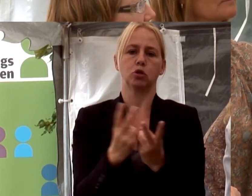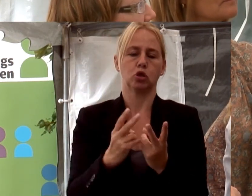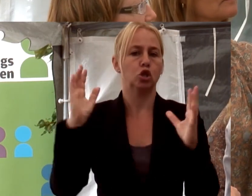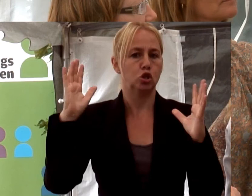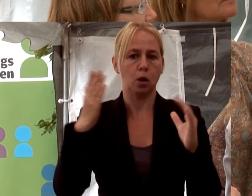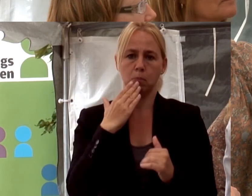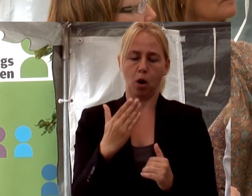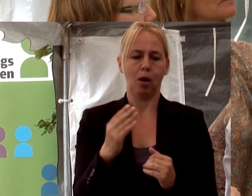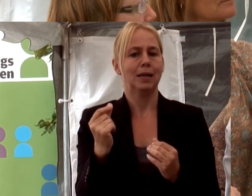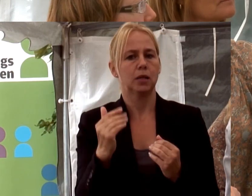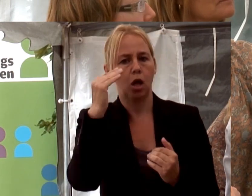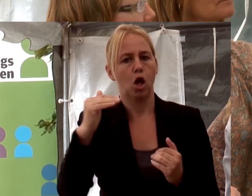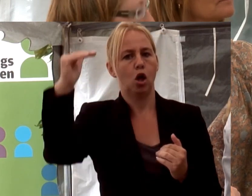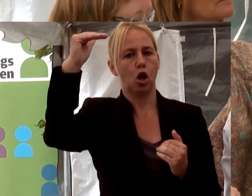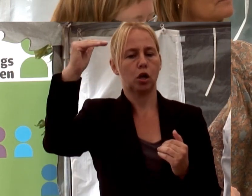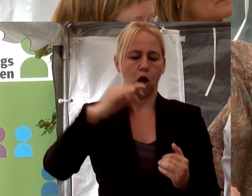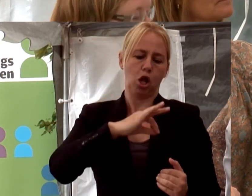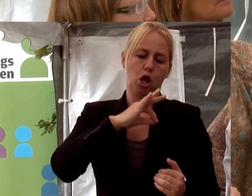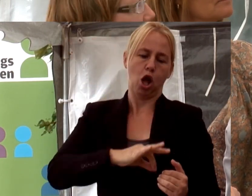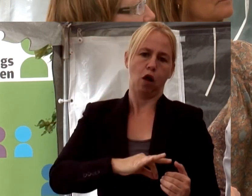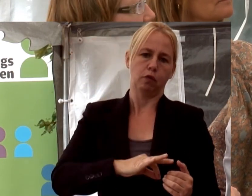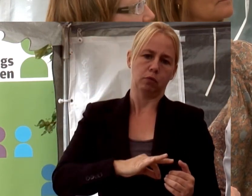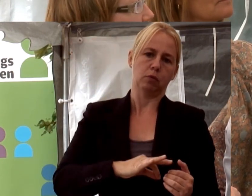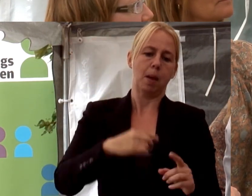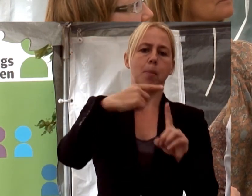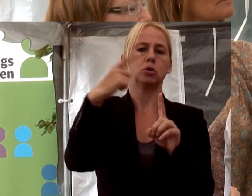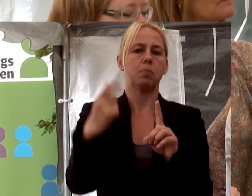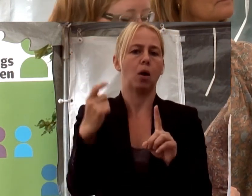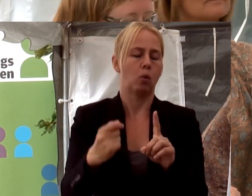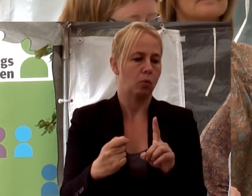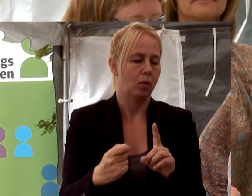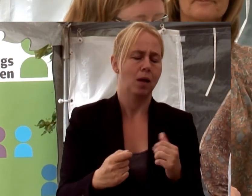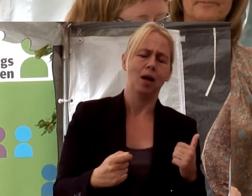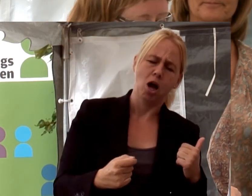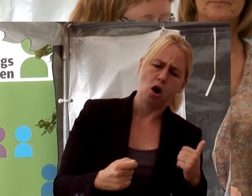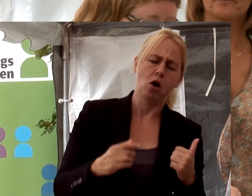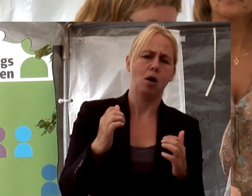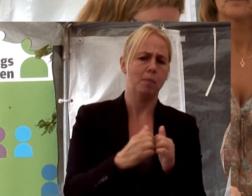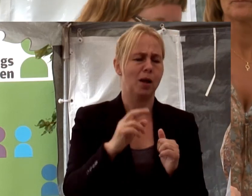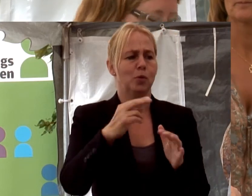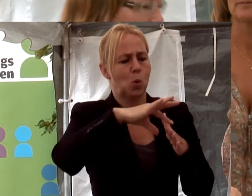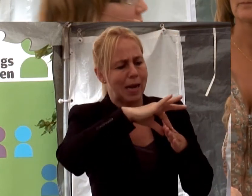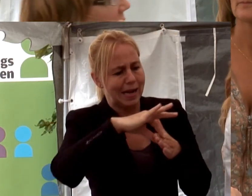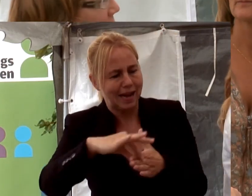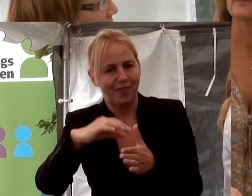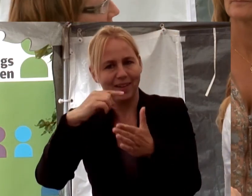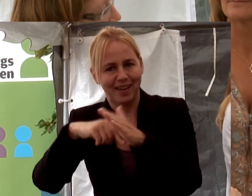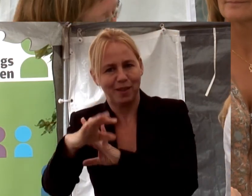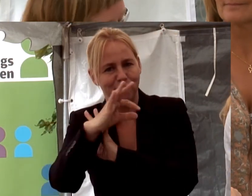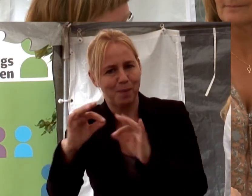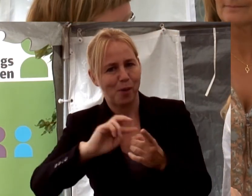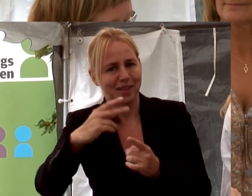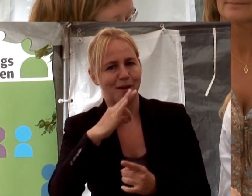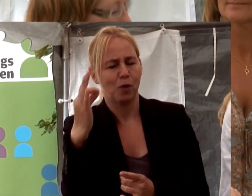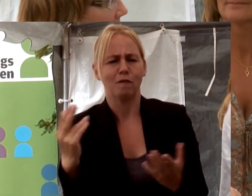ihop. Då kommer det att bli lite högre i lönekuvertet plus pension. Ja, det är nämligen, nu leder du mig jättefint in på nästa fråga.